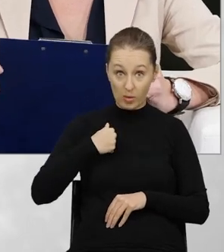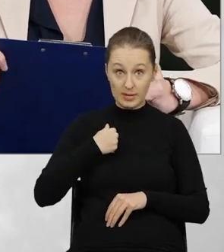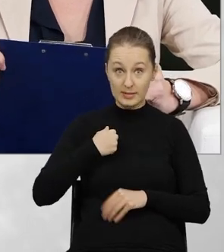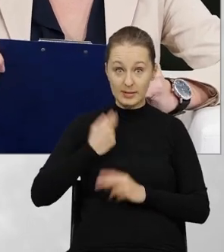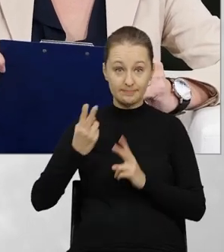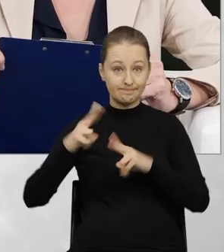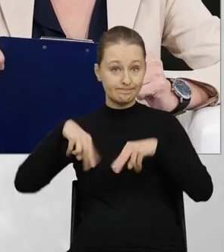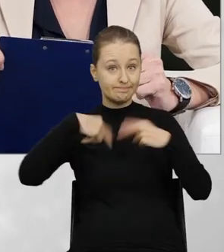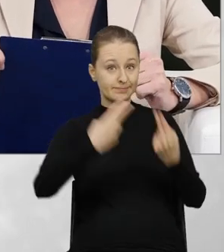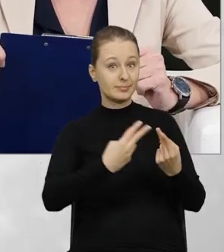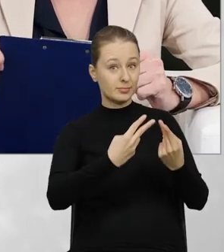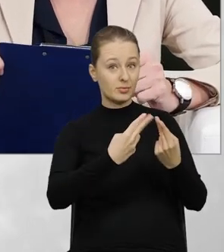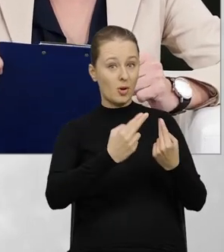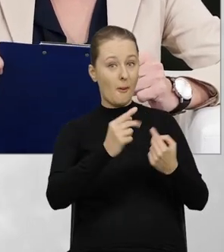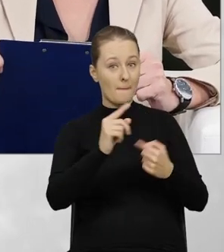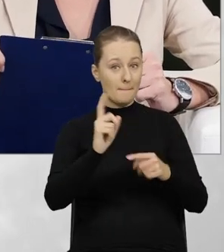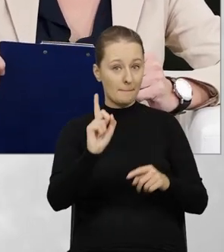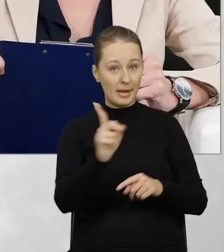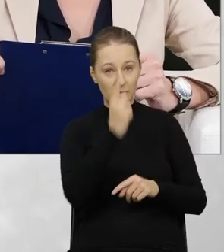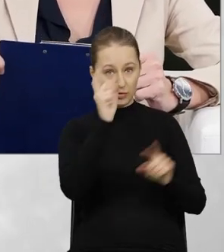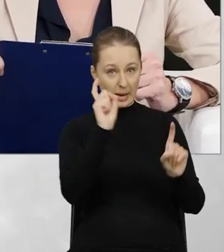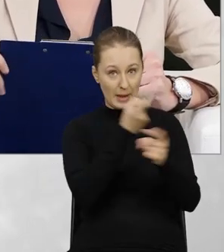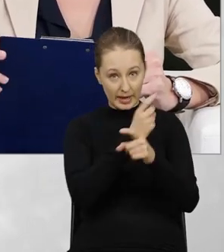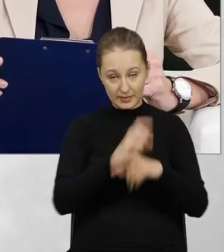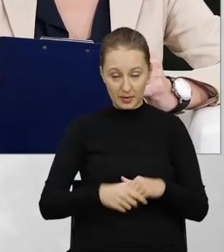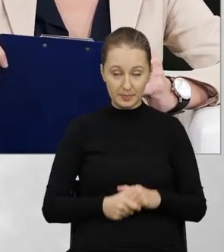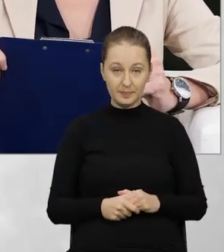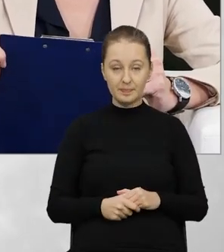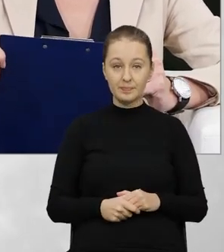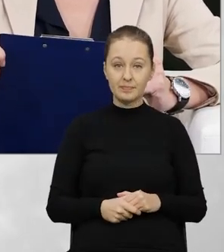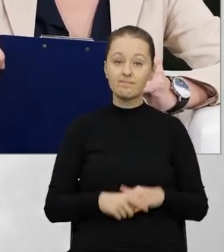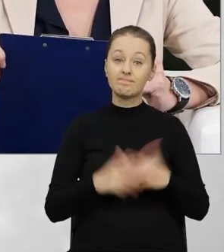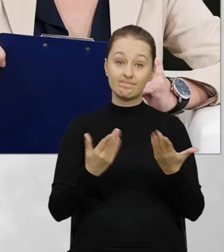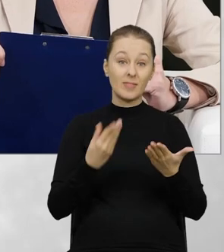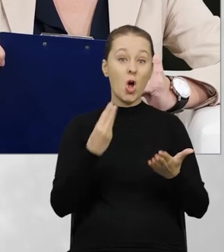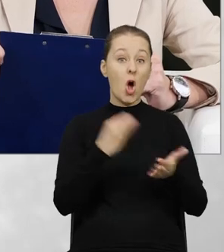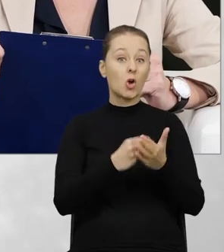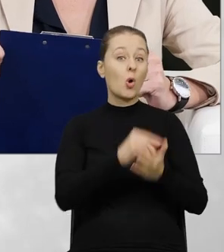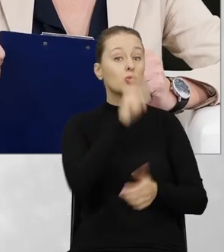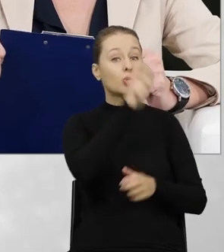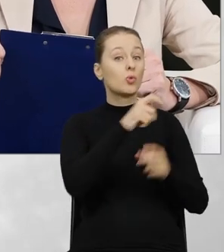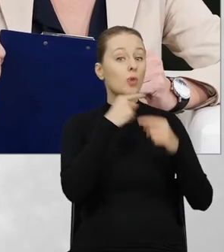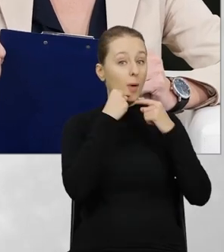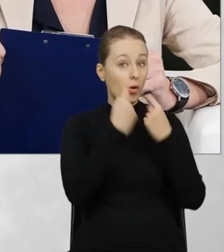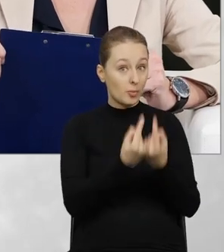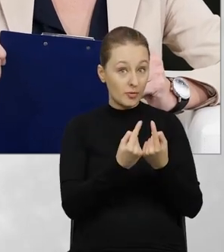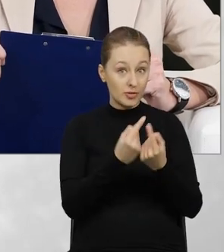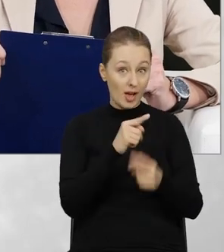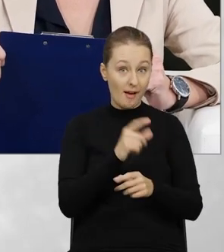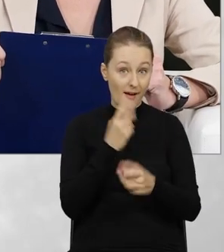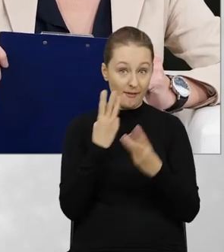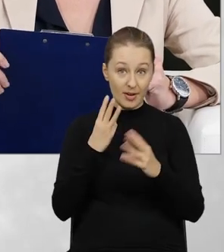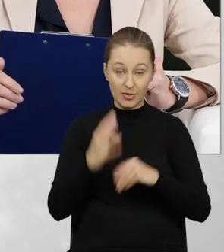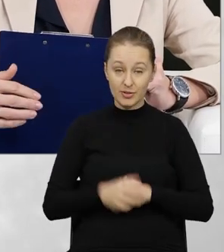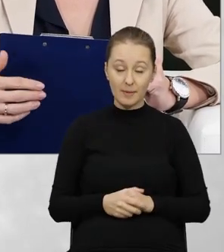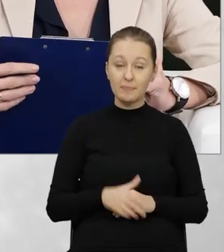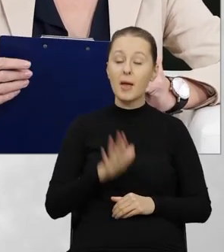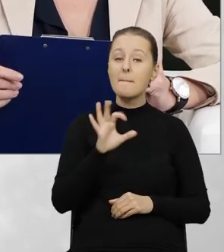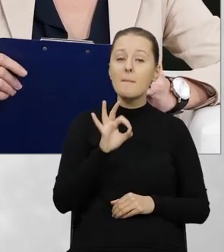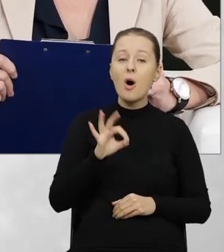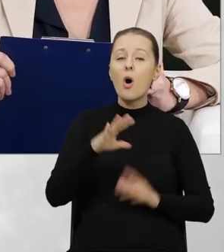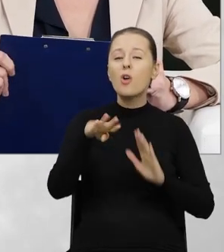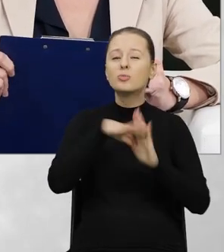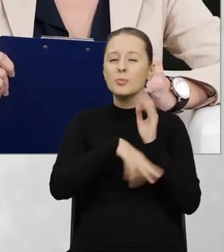zwracane do kraju ich pochodzenia, co ważne też na koszt osoby odpowiedzialnej. Bo jakby tutaj